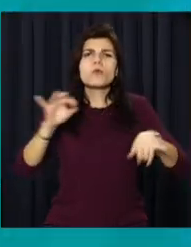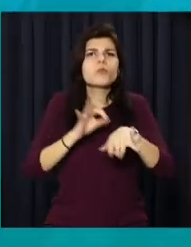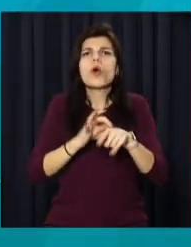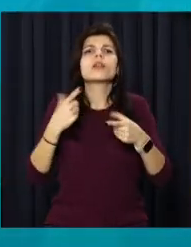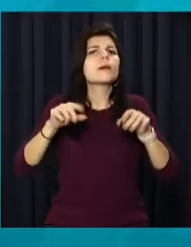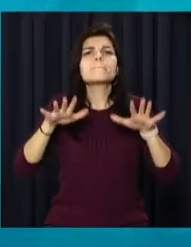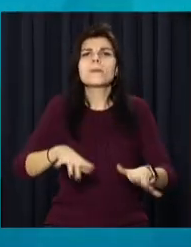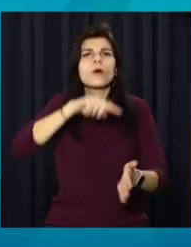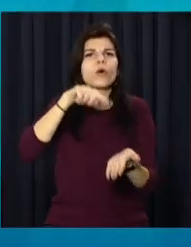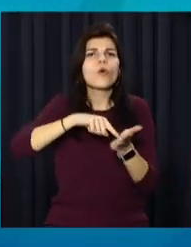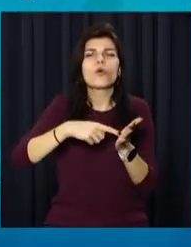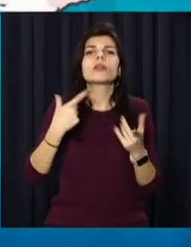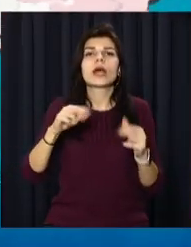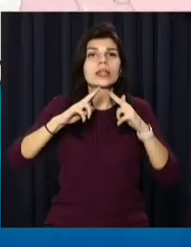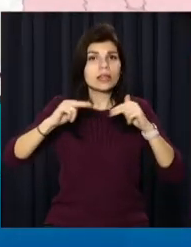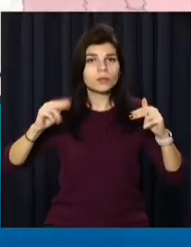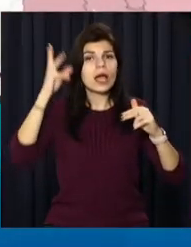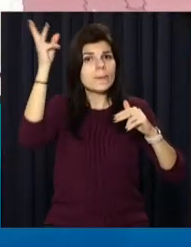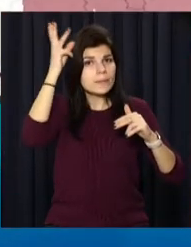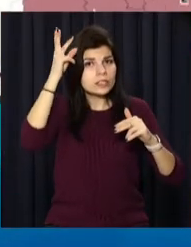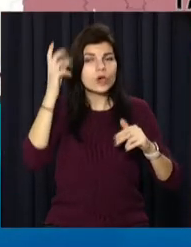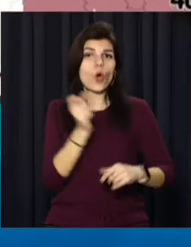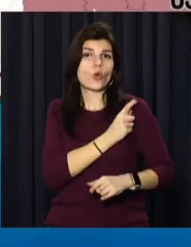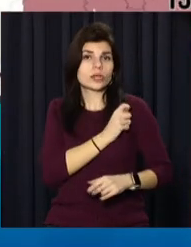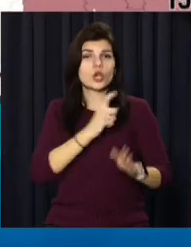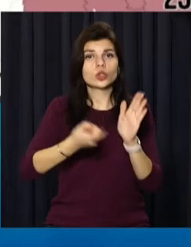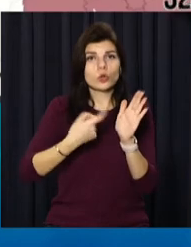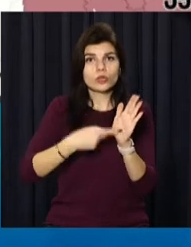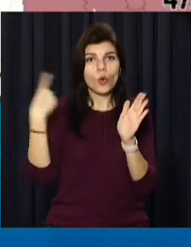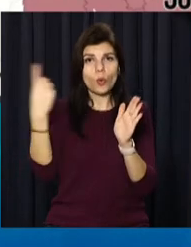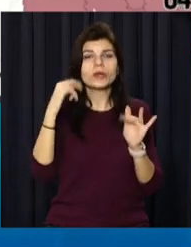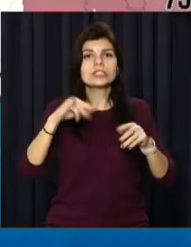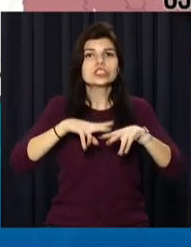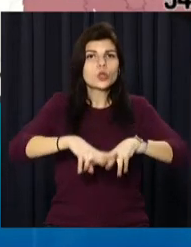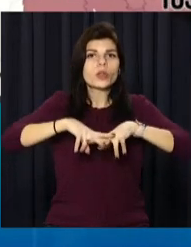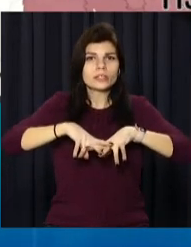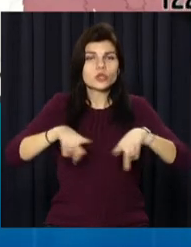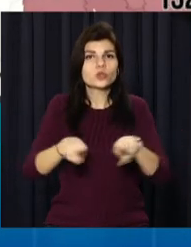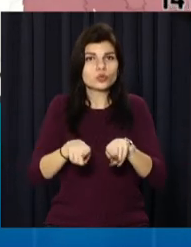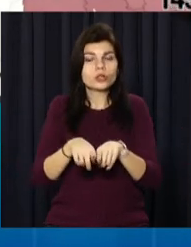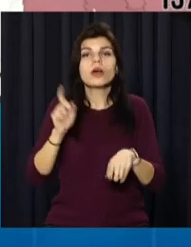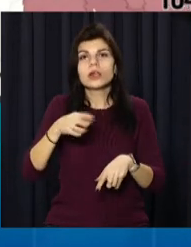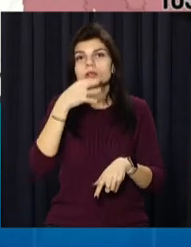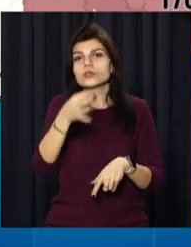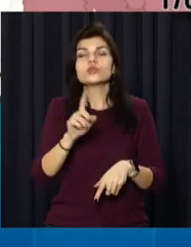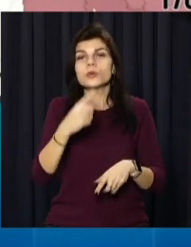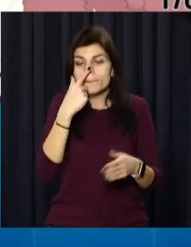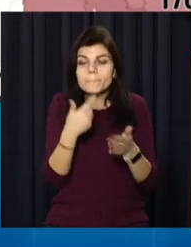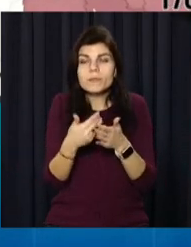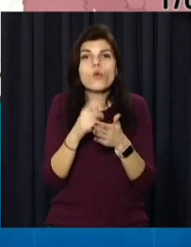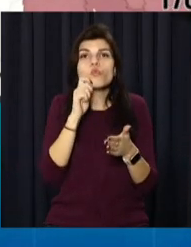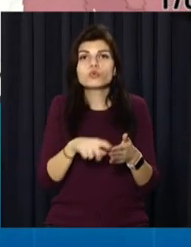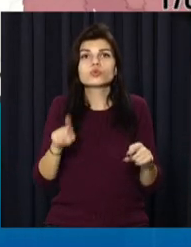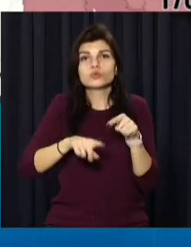розповсюдження хвороби – Дніпропетровська, Хмельницька, Одеська, Донецька області та столиця. Зазначимо, незабаром в